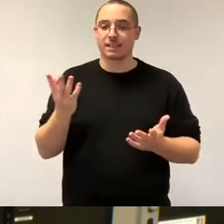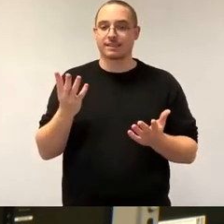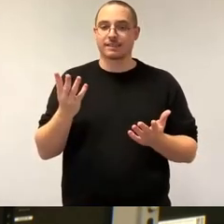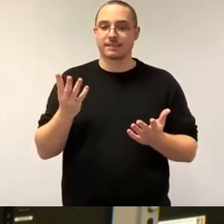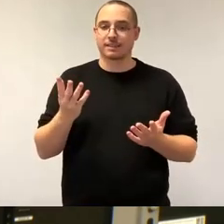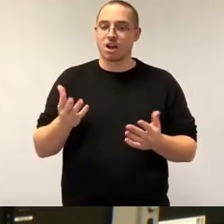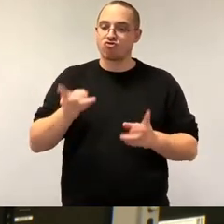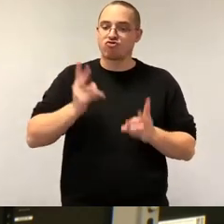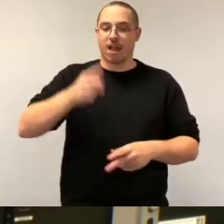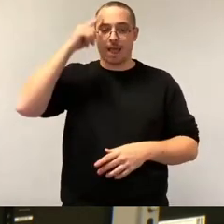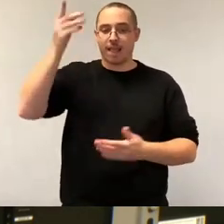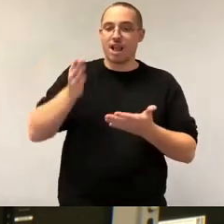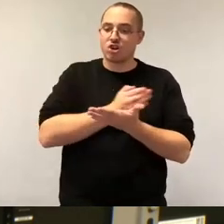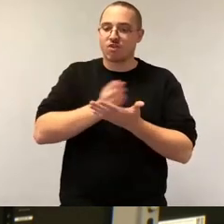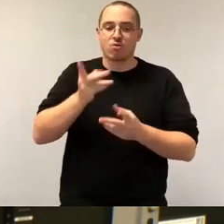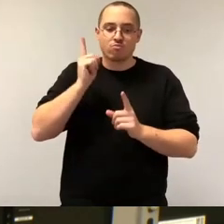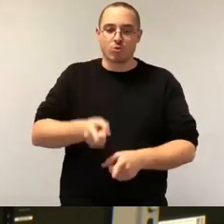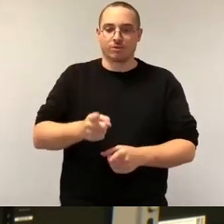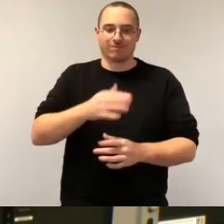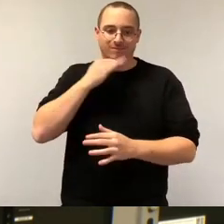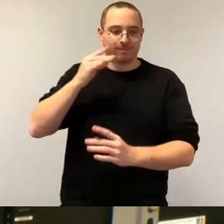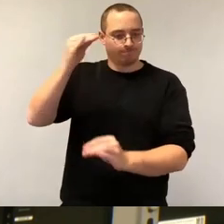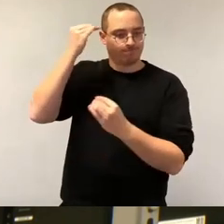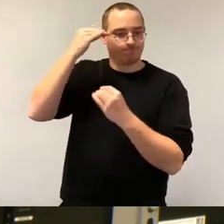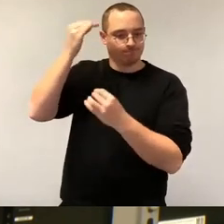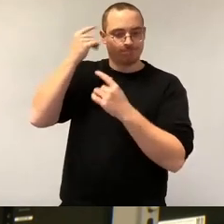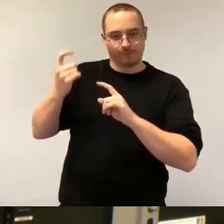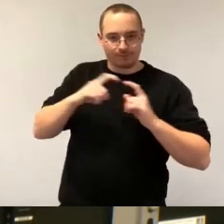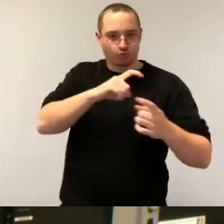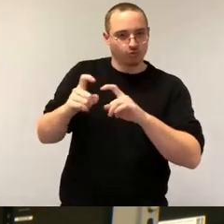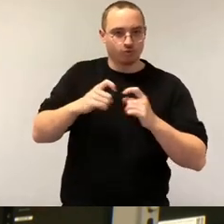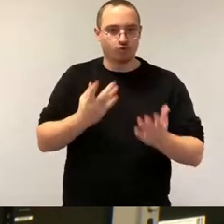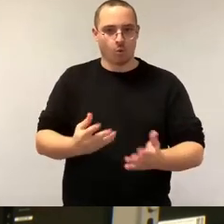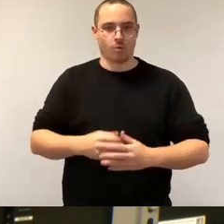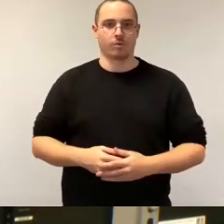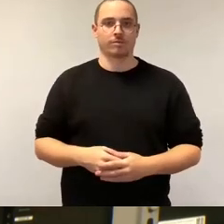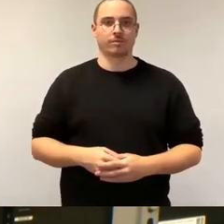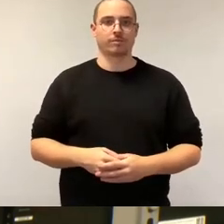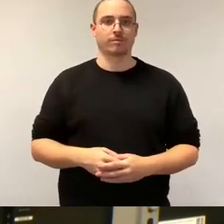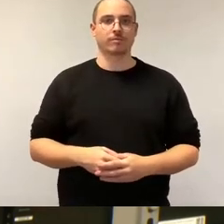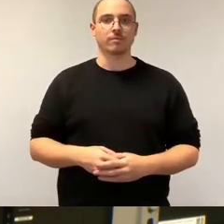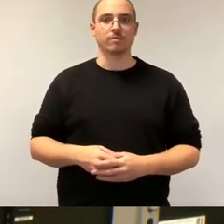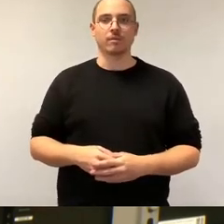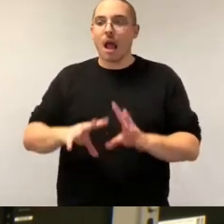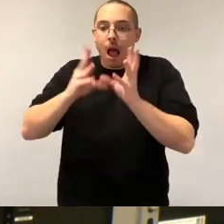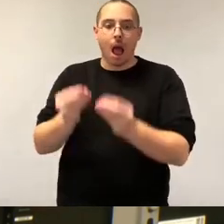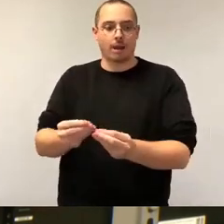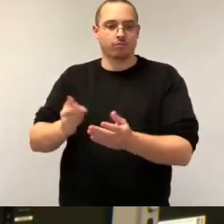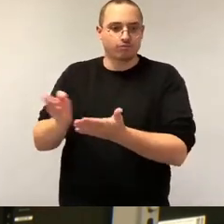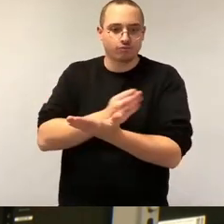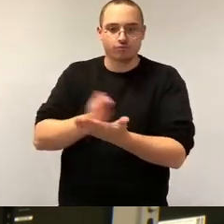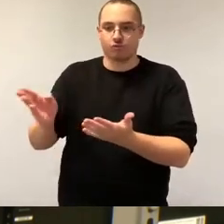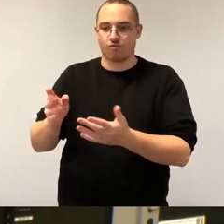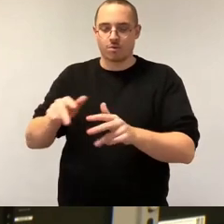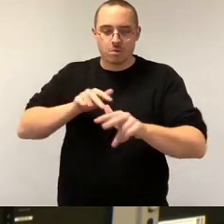wir schon nicht die Geschicke in den Händen haben, aber noch, dass wir wenigstens einige Fäden von den Sachen in den Händen haben,